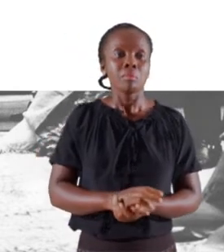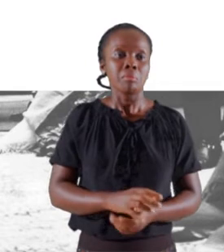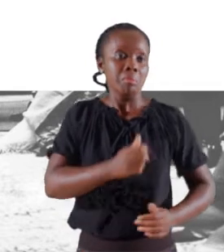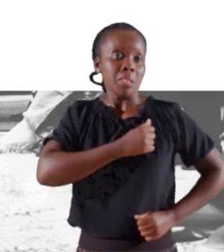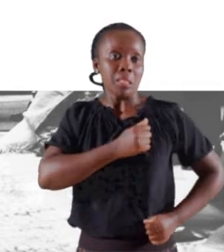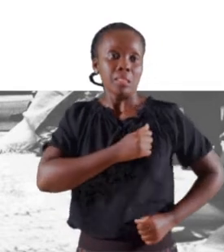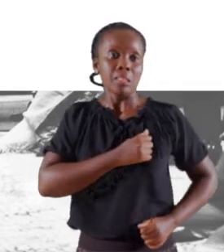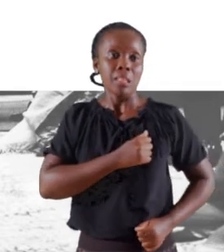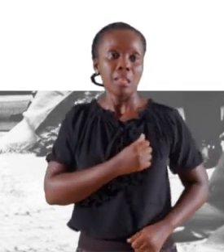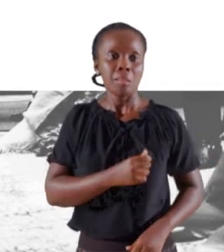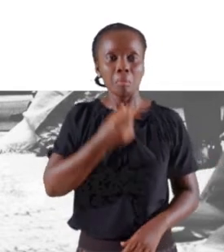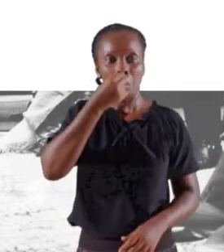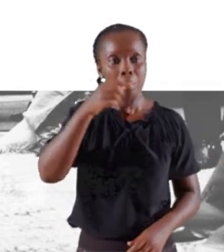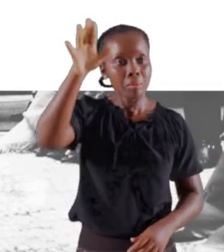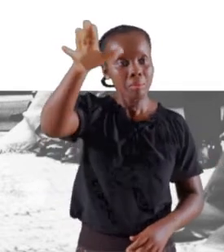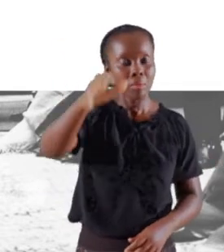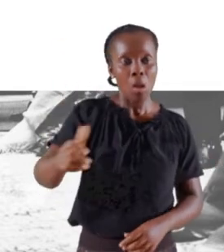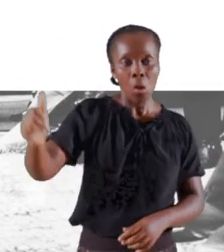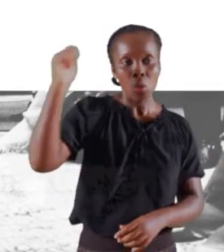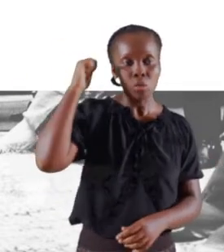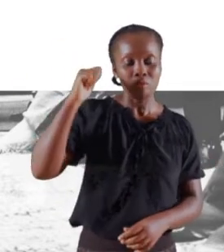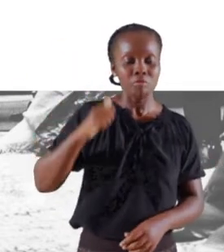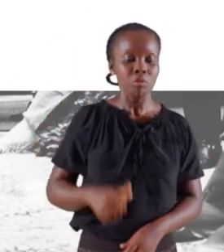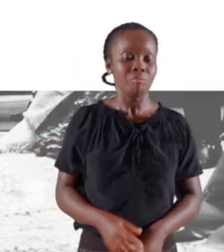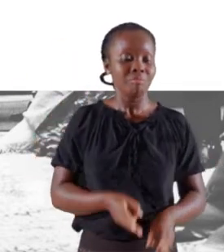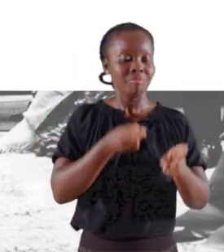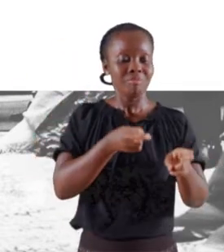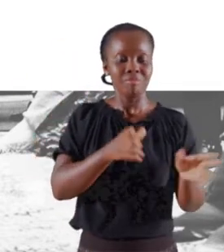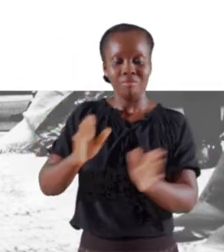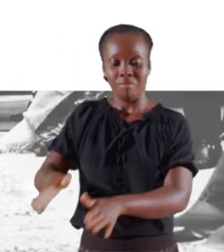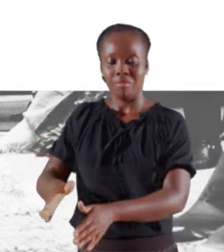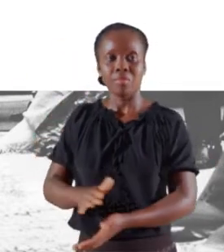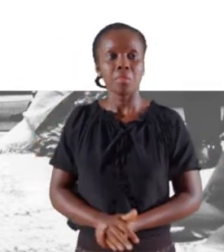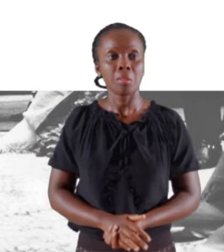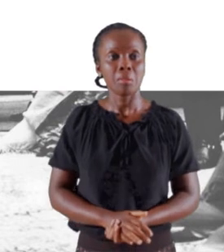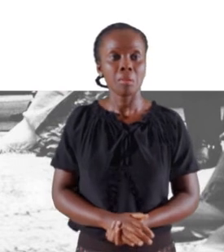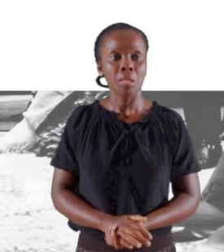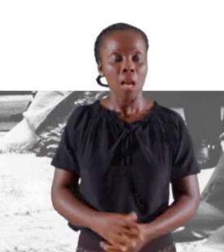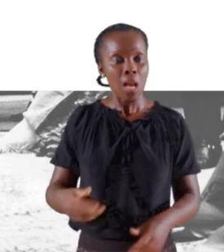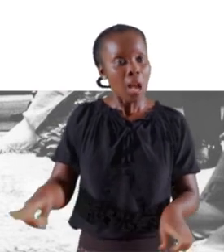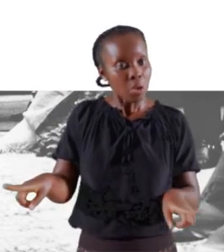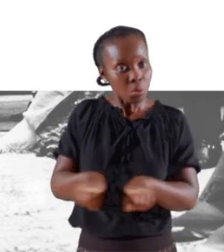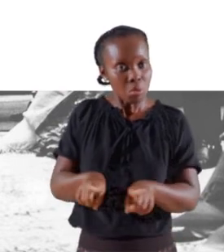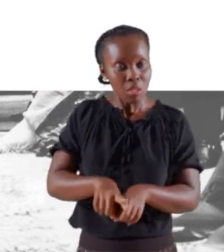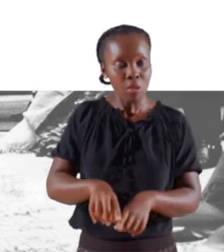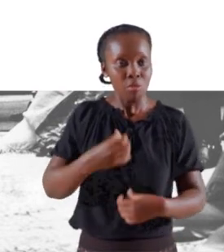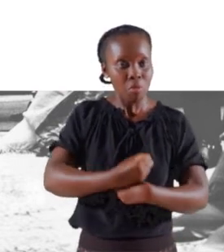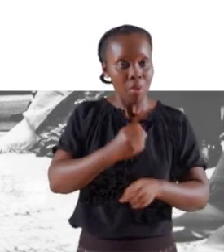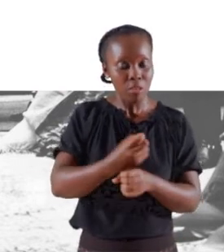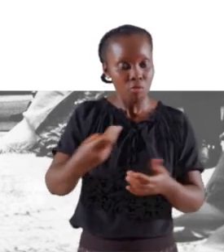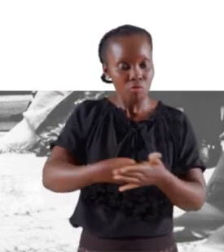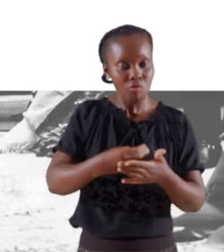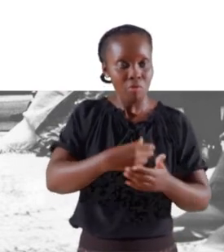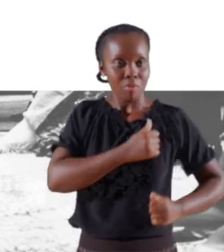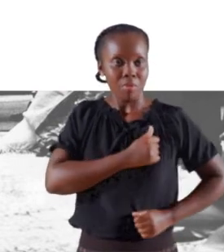il refuse le désarmement. Il va même remilitariser la Rhinanie en